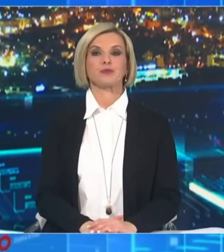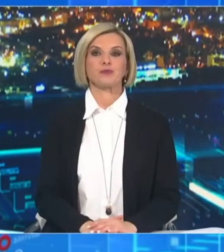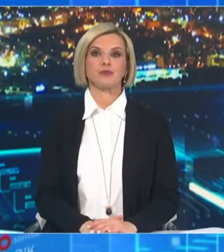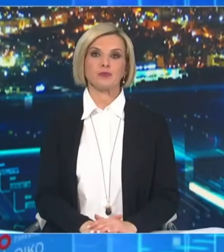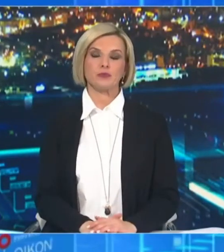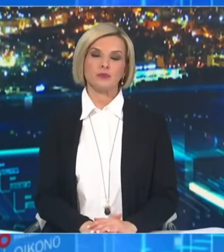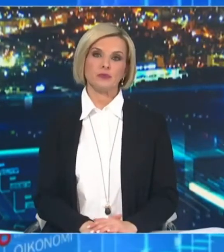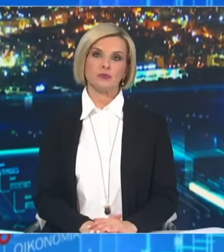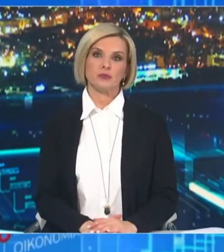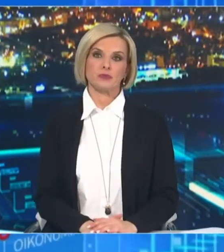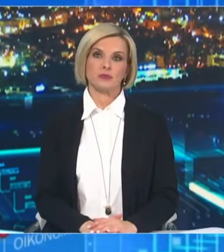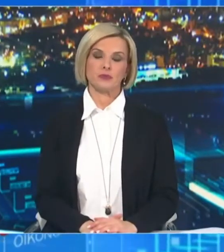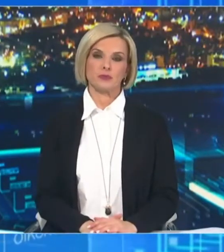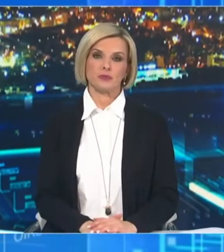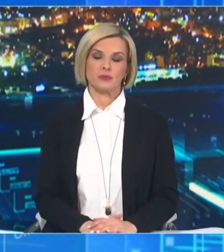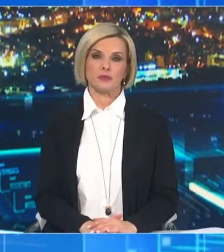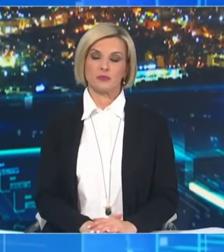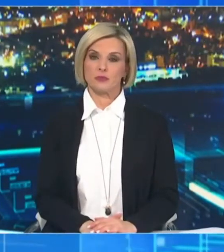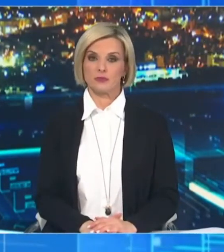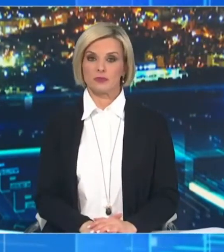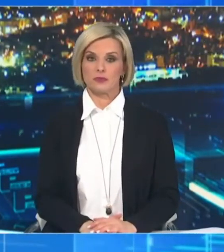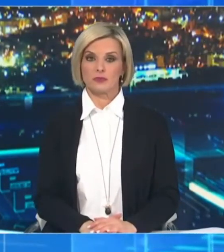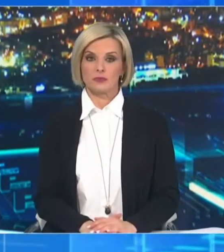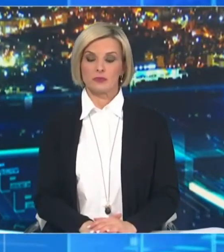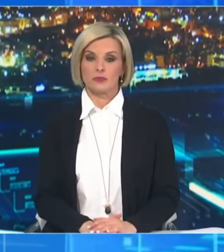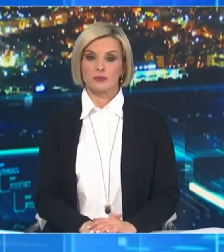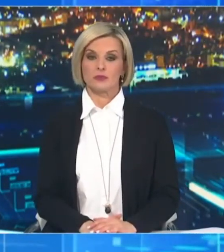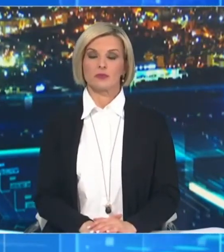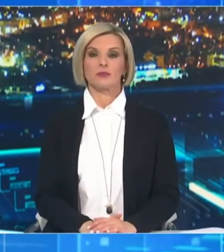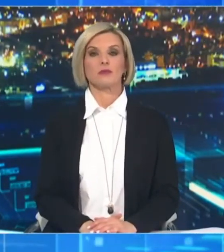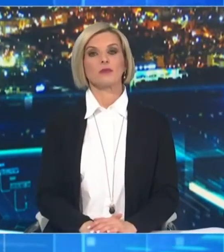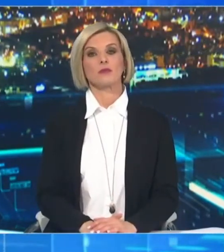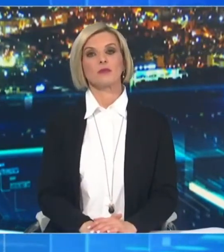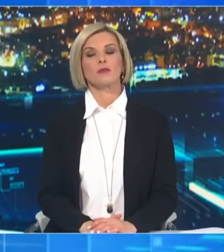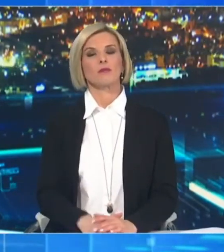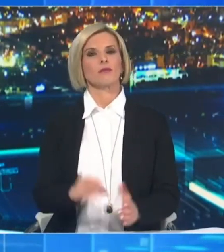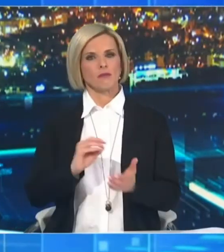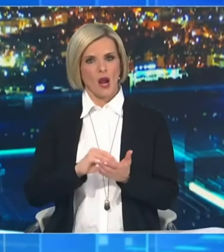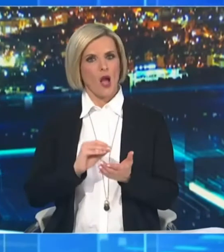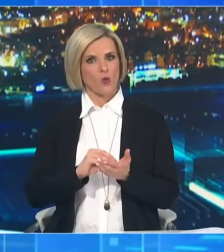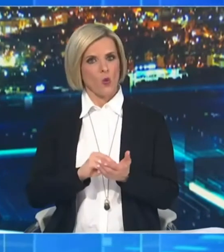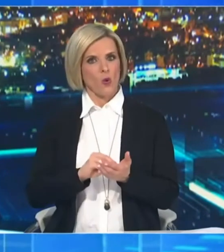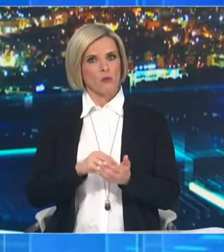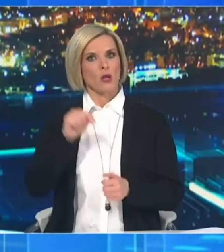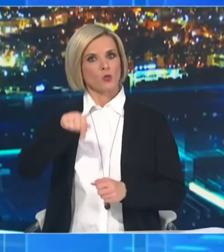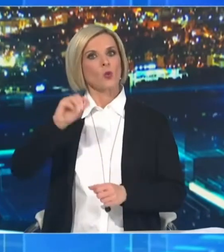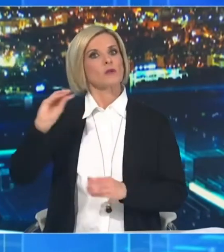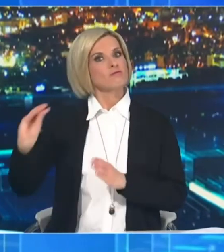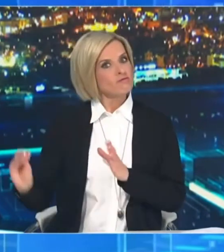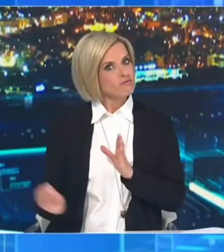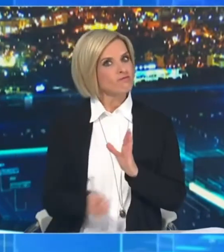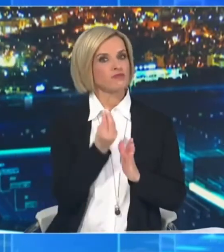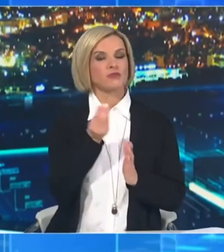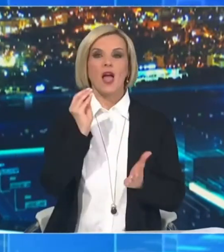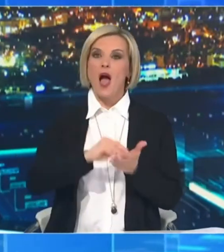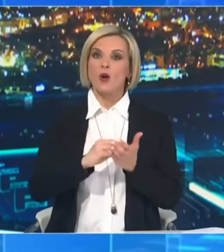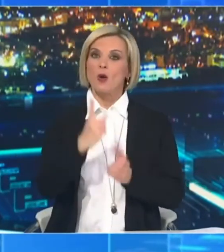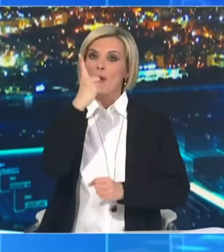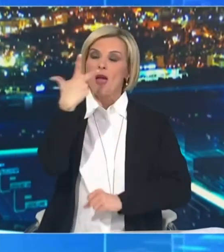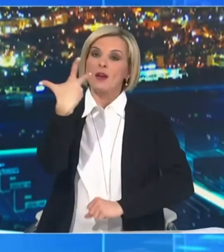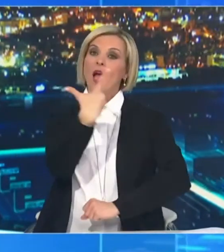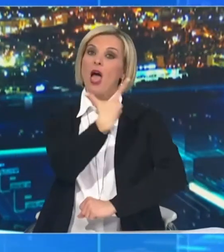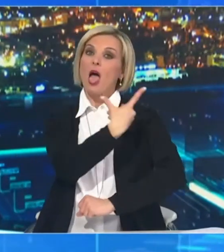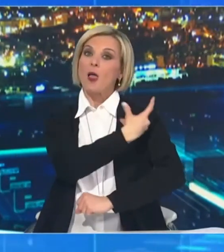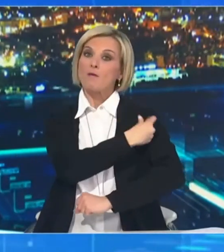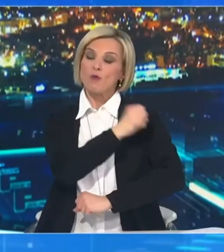Έχουμε τις τελευταίες ημέρες άλλο ένα εμβόλιο στην κατοχή μας το εμβόλιο